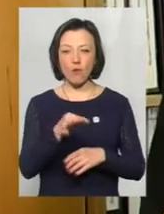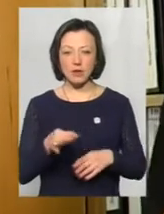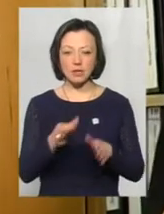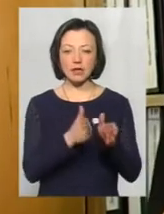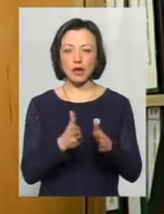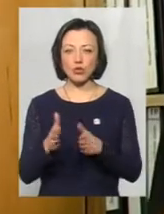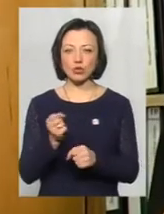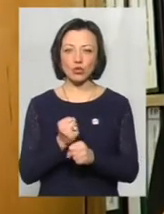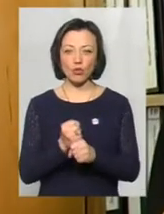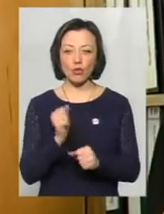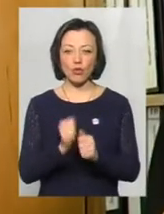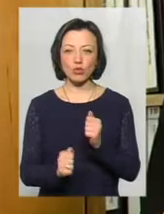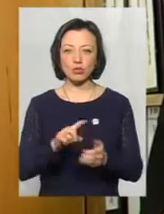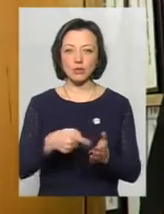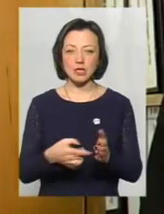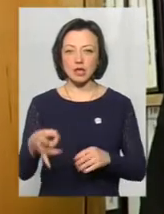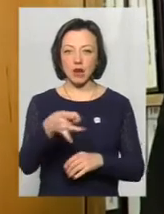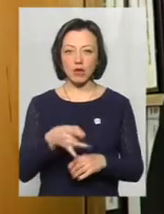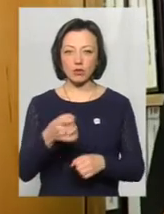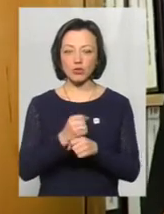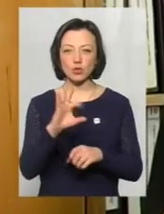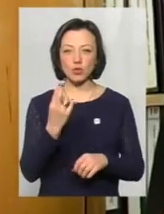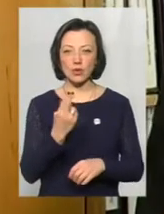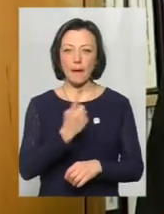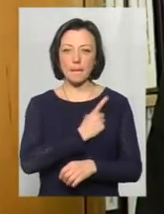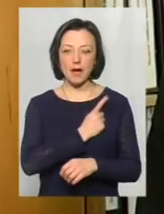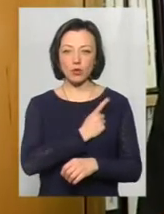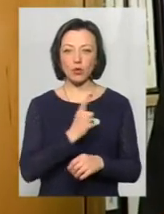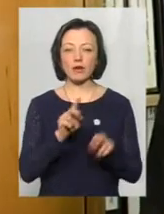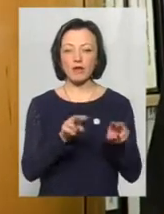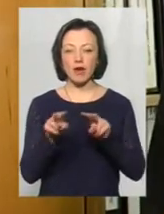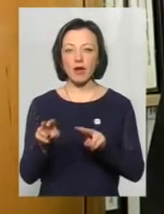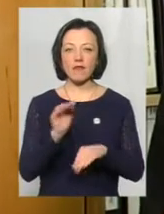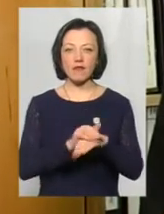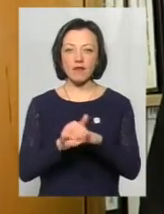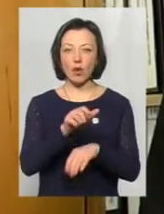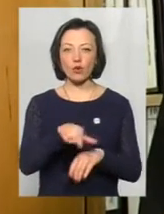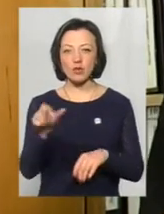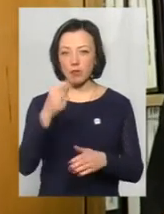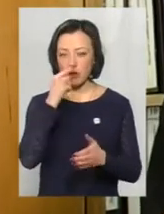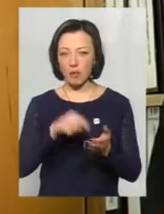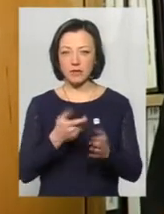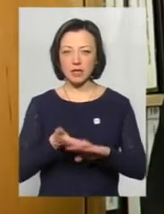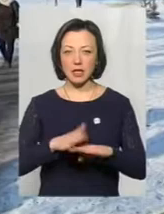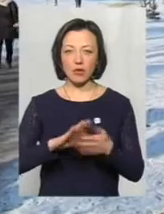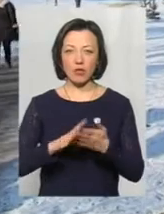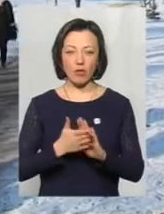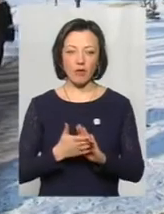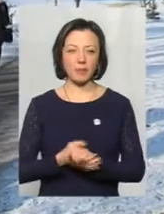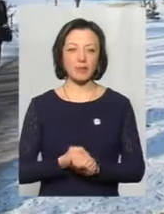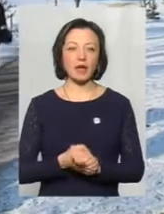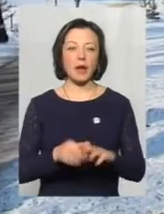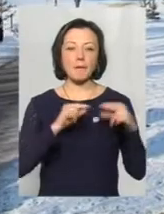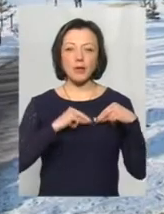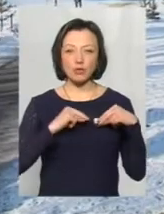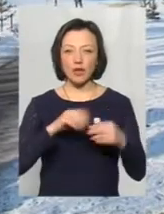налагоджено роботу в кожному місті і районі роботи соціальних патрулів для виявлення осіб, які попали в складні умови. Працюватимуть